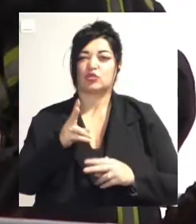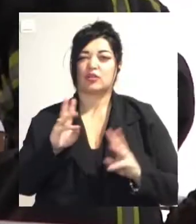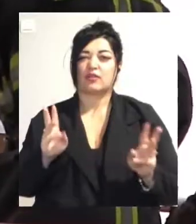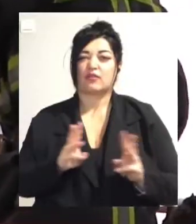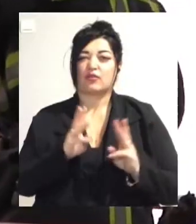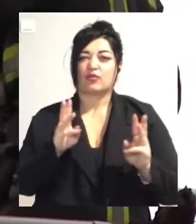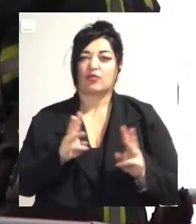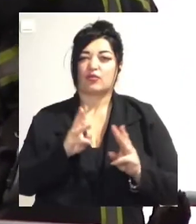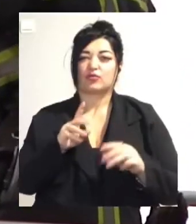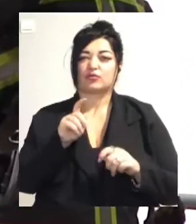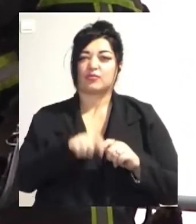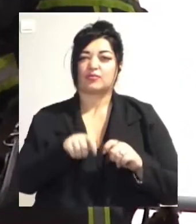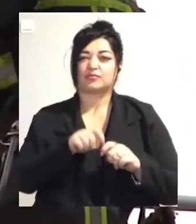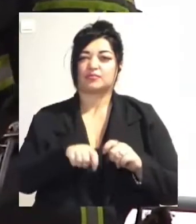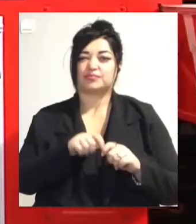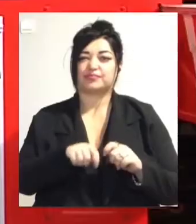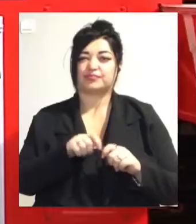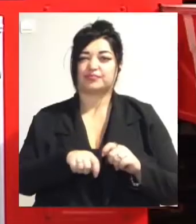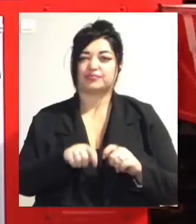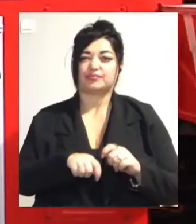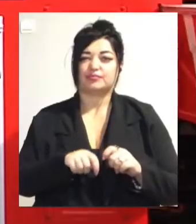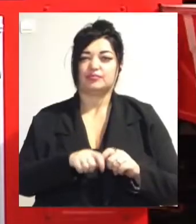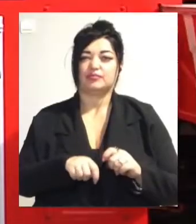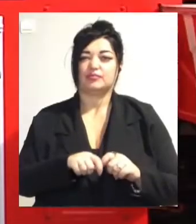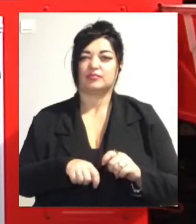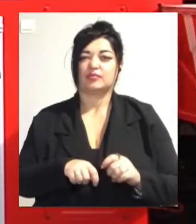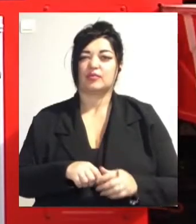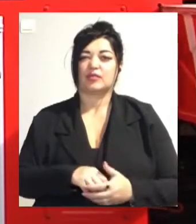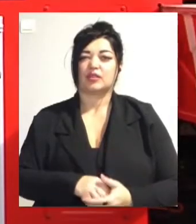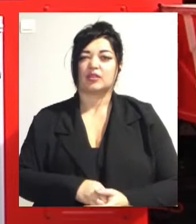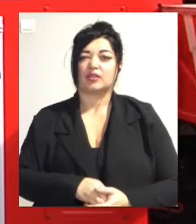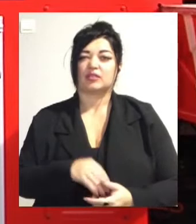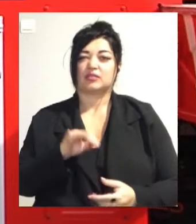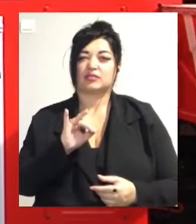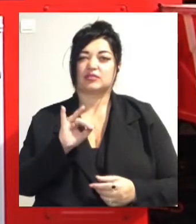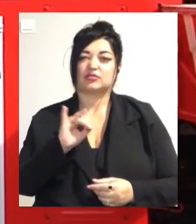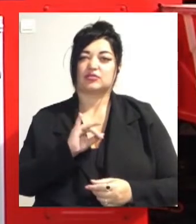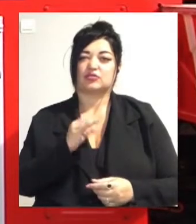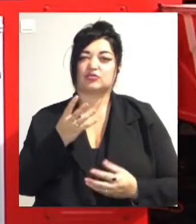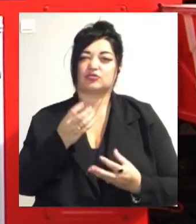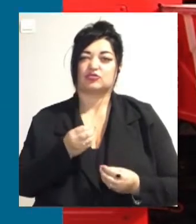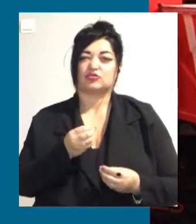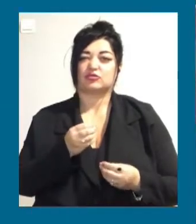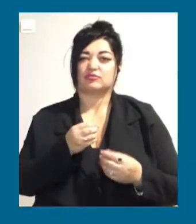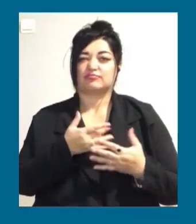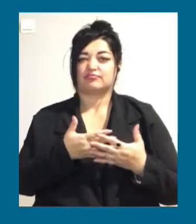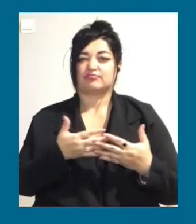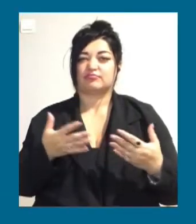господарку квартирі і за допомогою насілок винесли ще одного пострадалого чоловіка з восьмого поверсі.